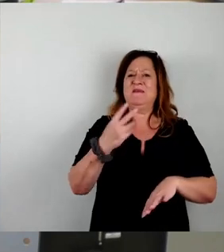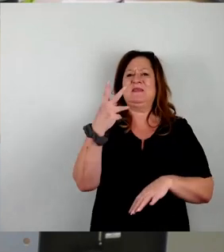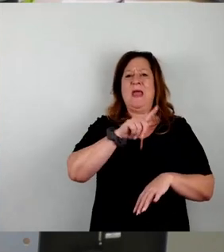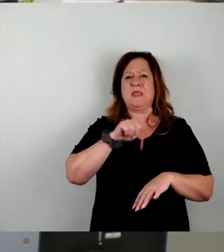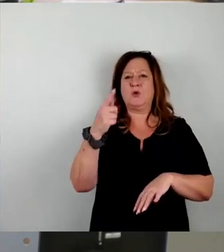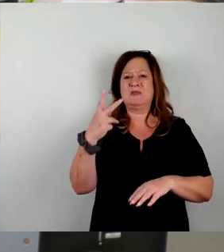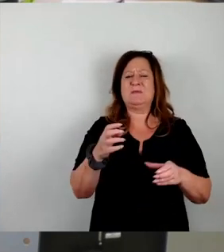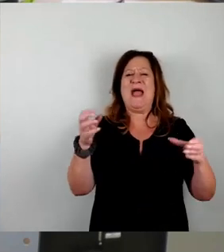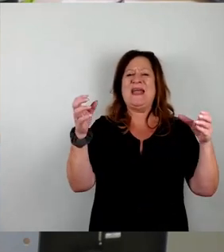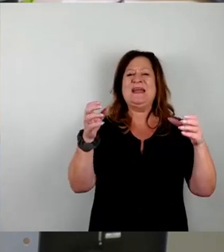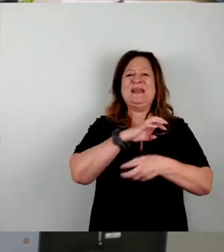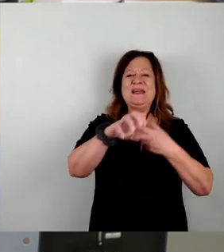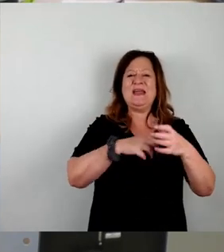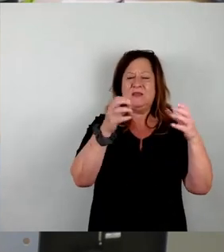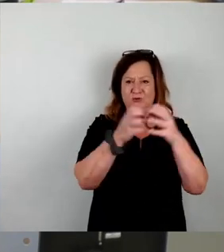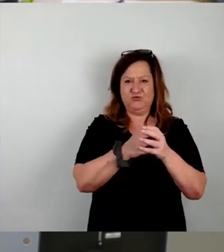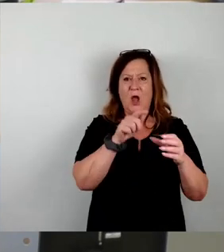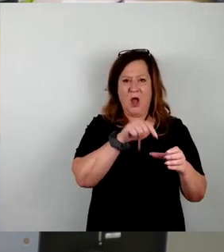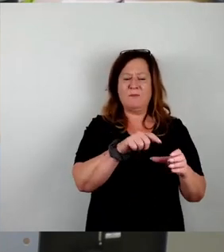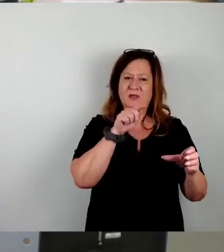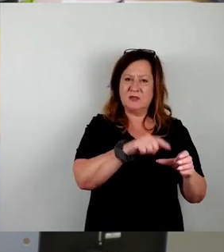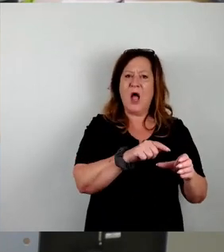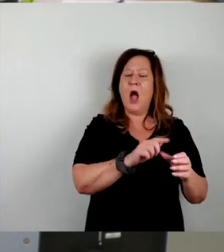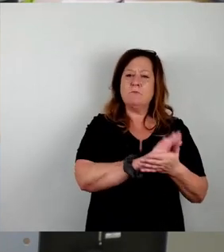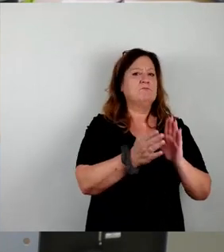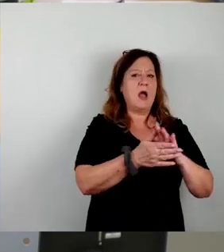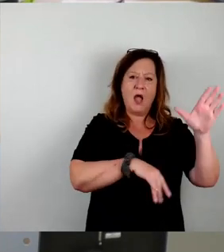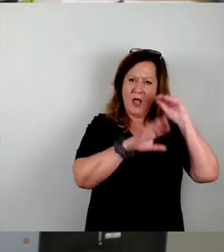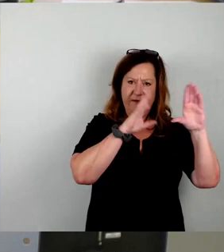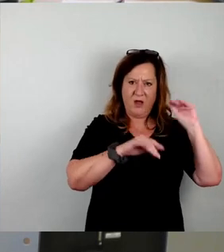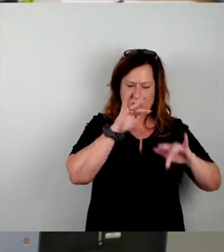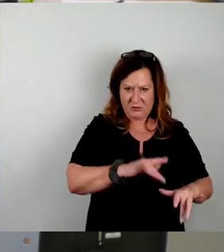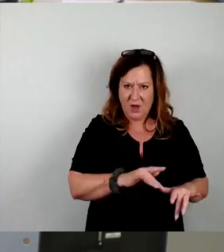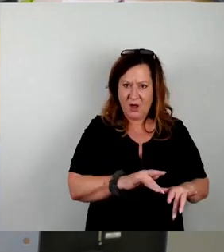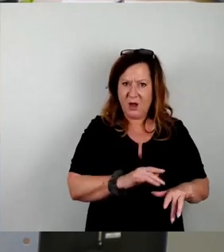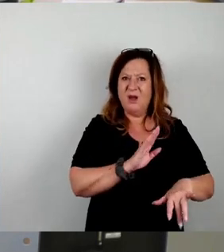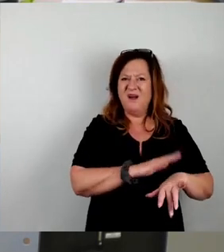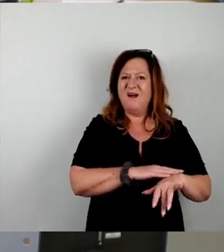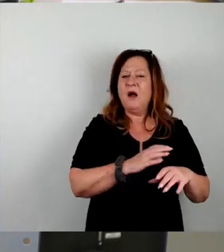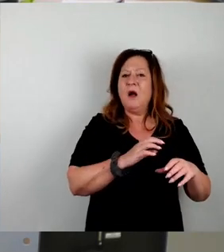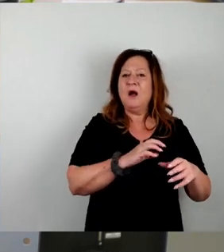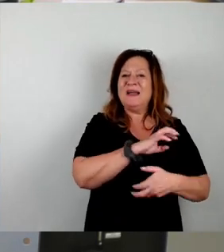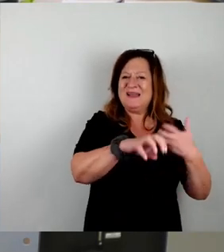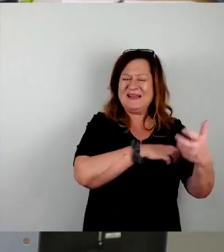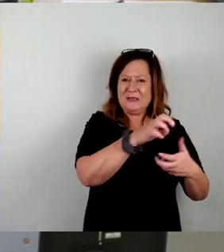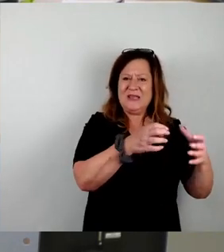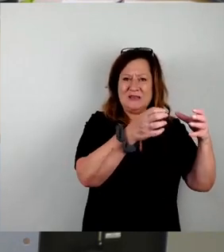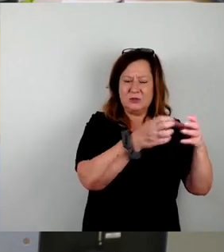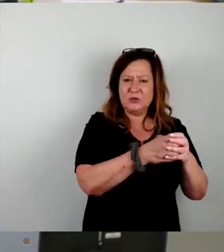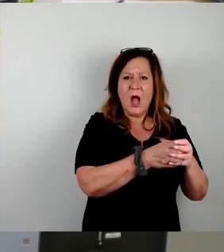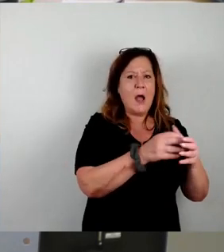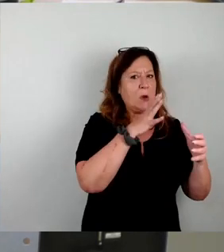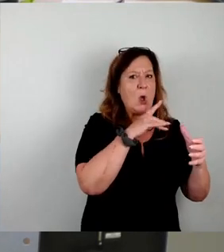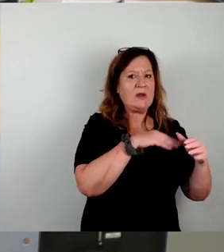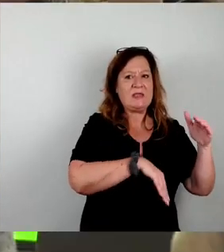Der Landeshauptstadt hat dort praktische Erfahrungen sammeln können, zu einem Zeitpunkt, wo also der Krisenstab selbst noch nicht in dieser Qualität entwickelt